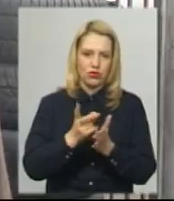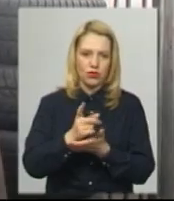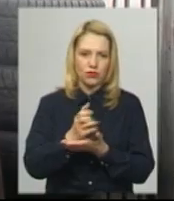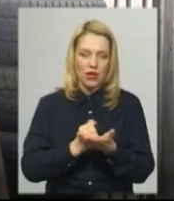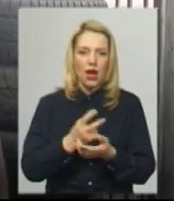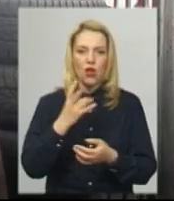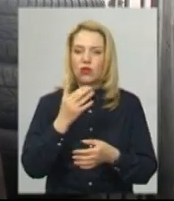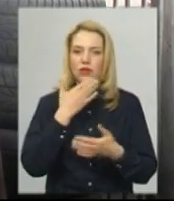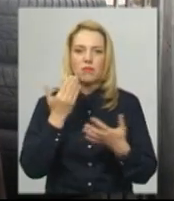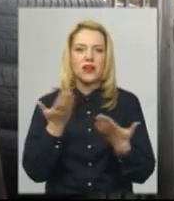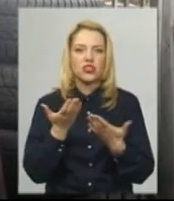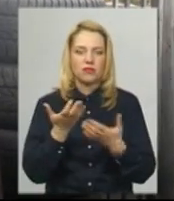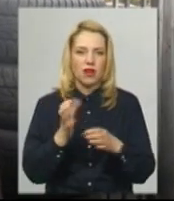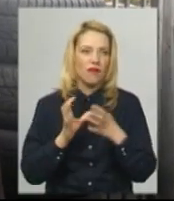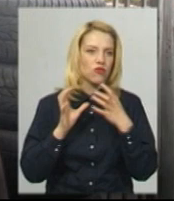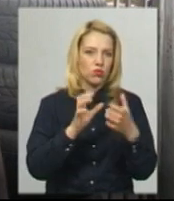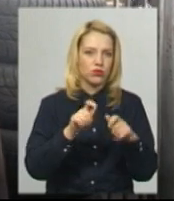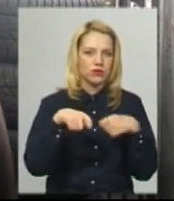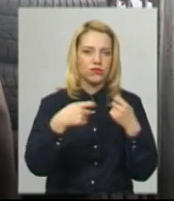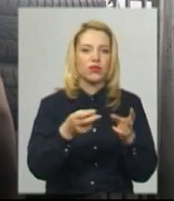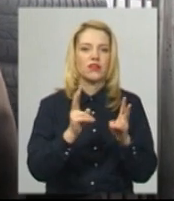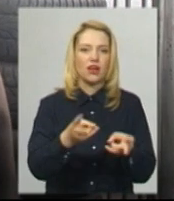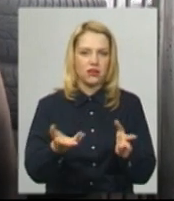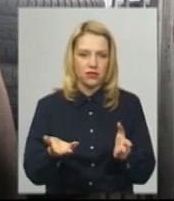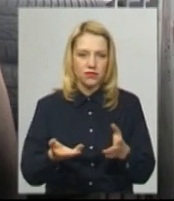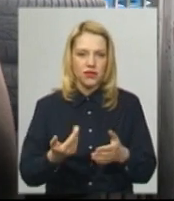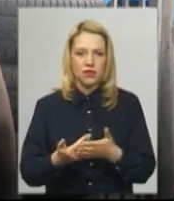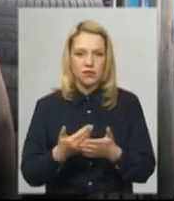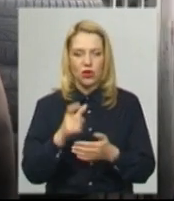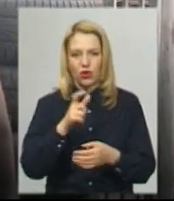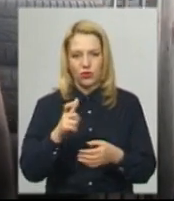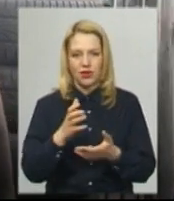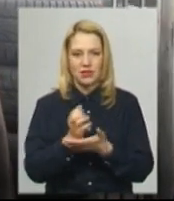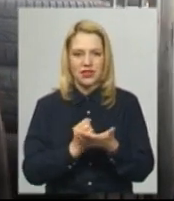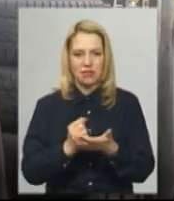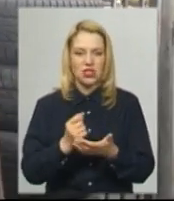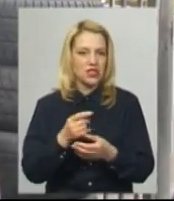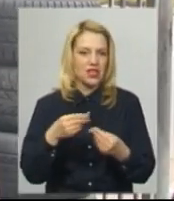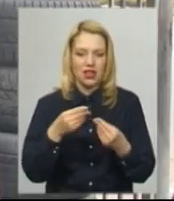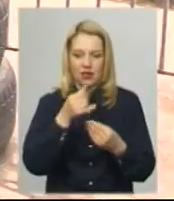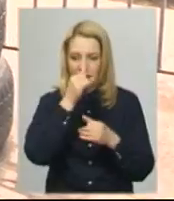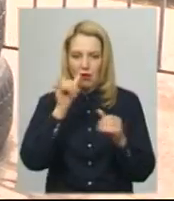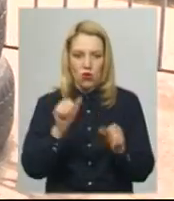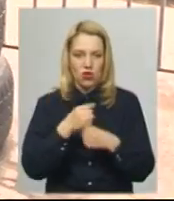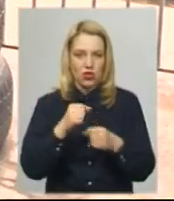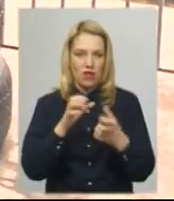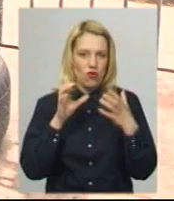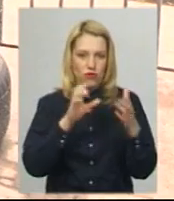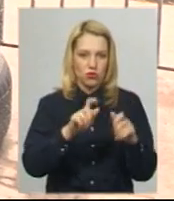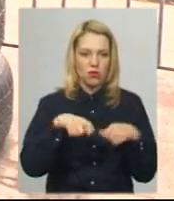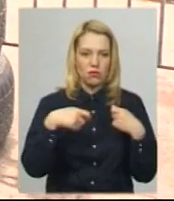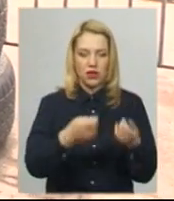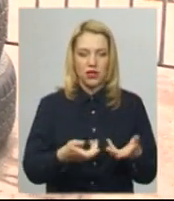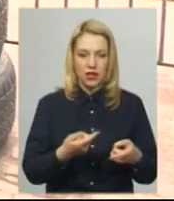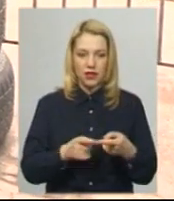нічим. Самі підприємці говорять, що навіть немає людям, як відправити запчастини, передати автобусним сполученням. Щоби не зазнати